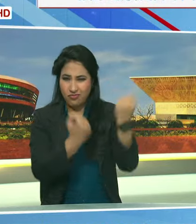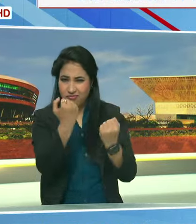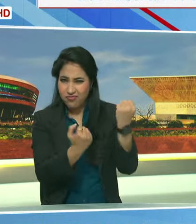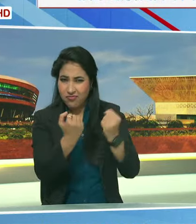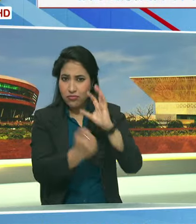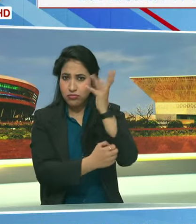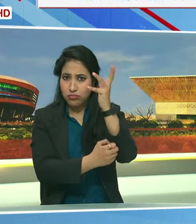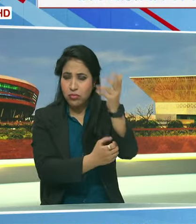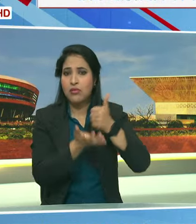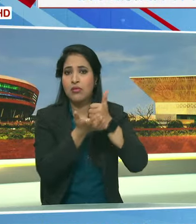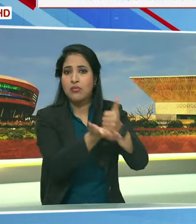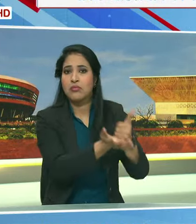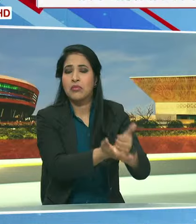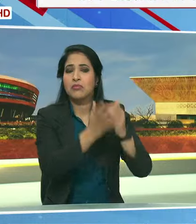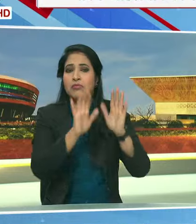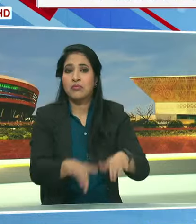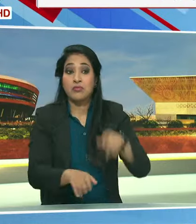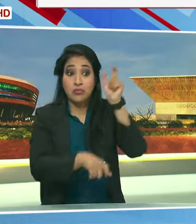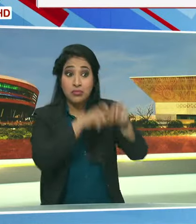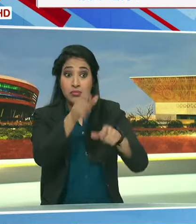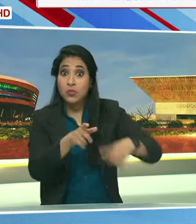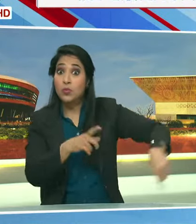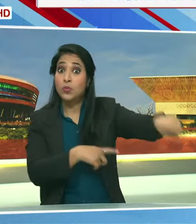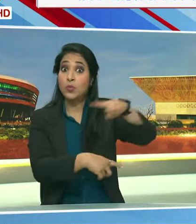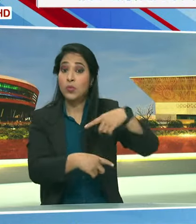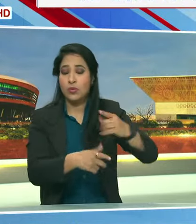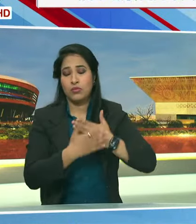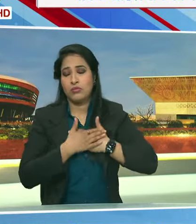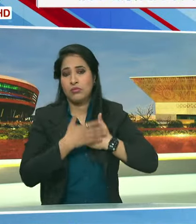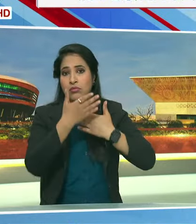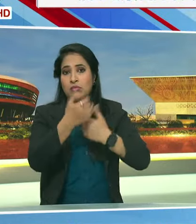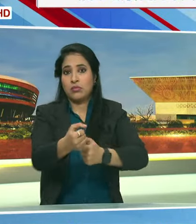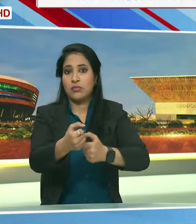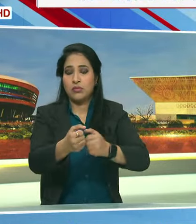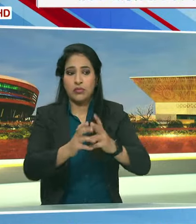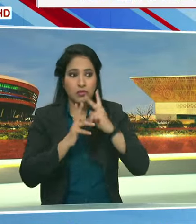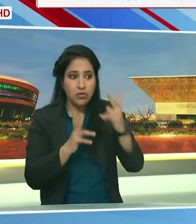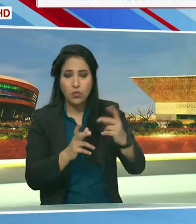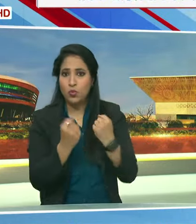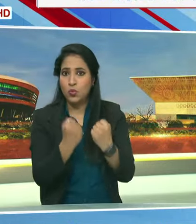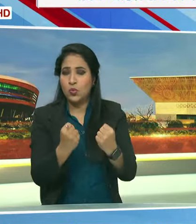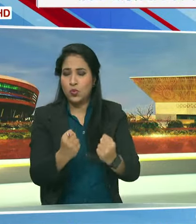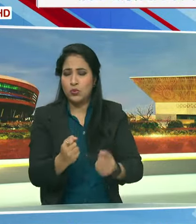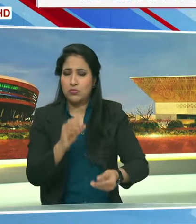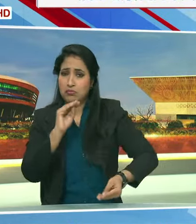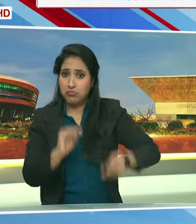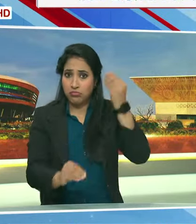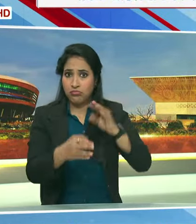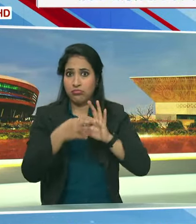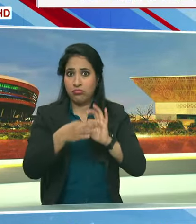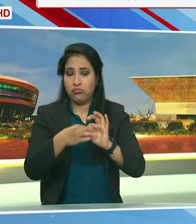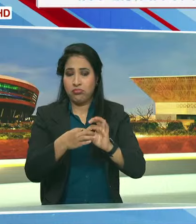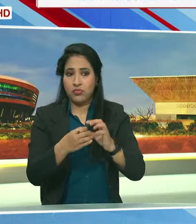पर लोगों का भरोसा लगातार मजबूती हुआ है